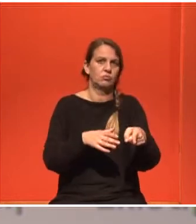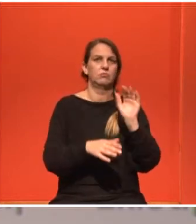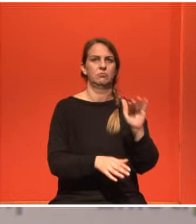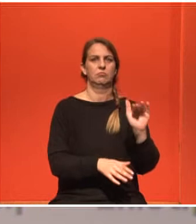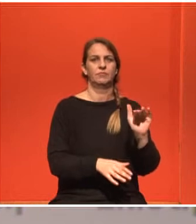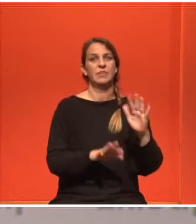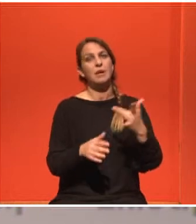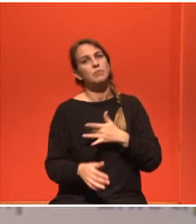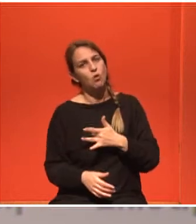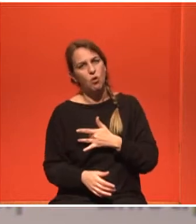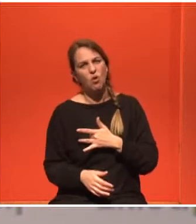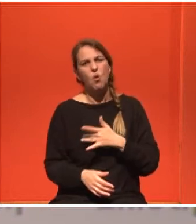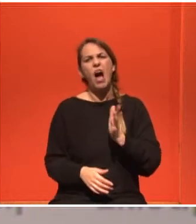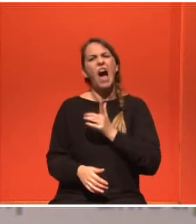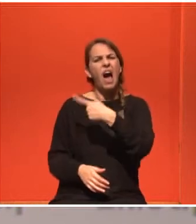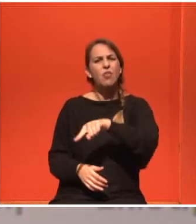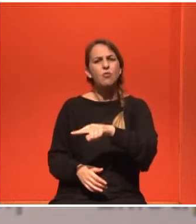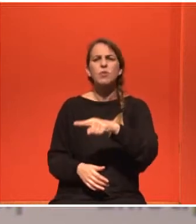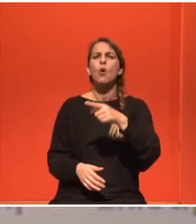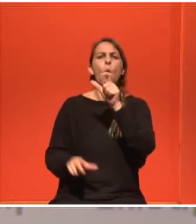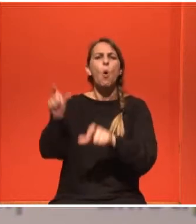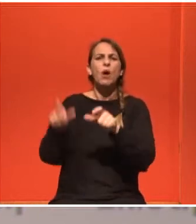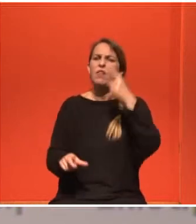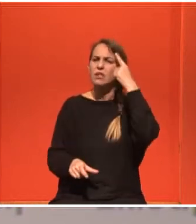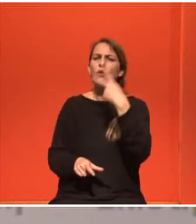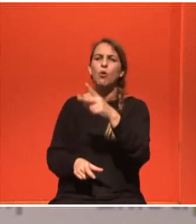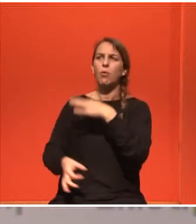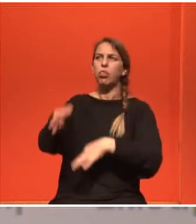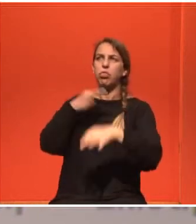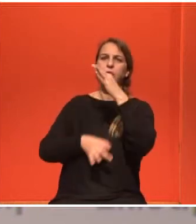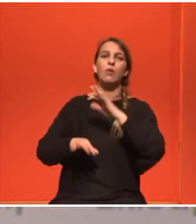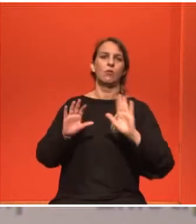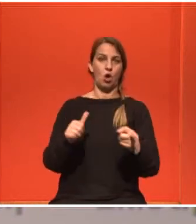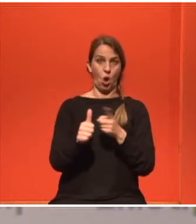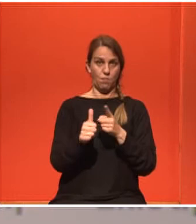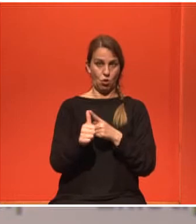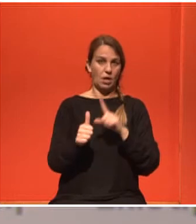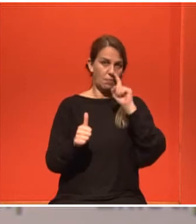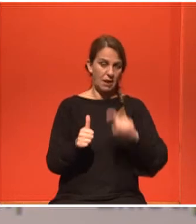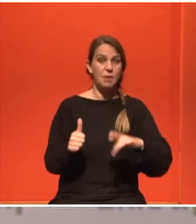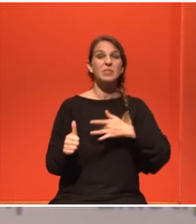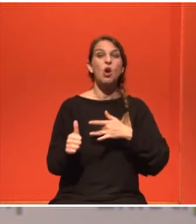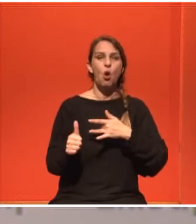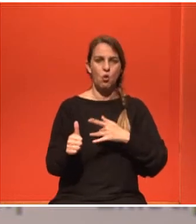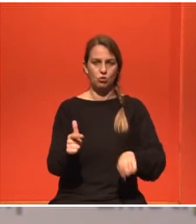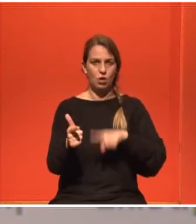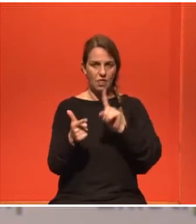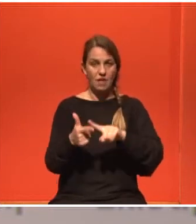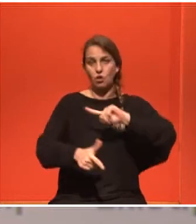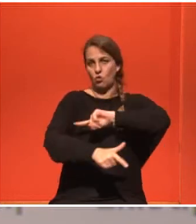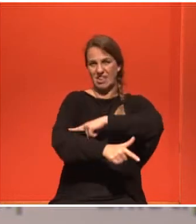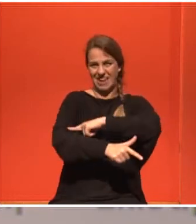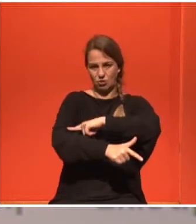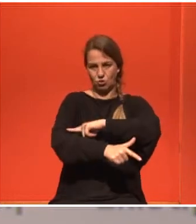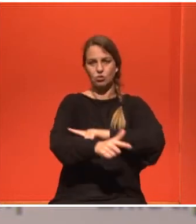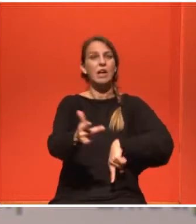Πρώτα τους ψυχολόγους θεωρώ ότι πρώτα πρέπει να πας σε έναν ψυχολόγο μετά πρέπει να πας στην κλασική ιατρική μετά να κοιτάξεις τον αθλητισμό